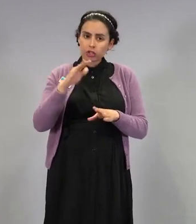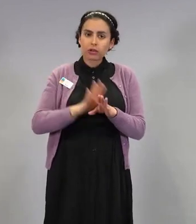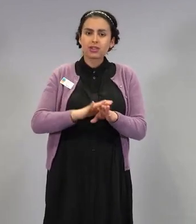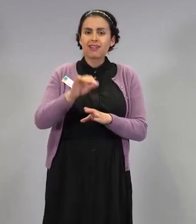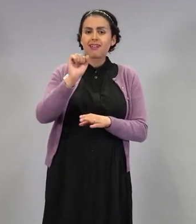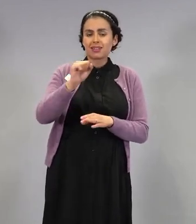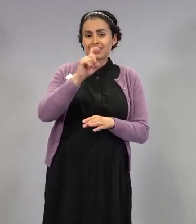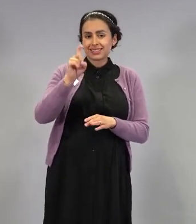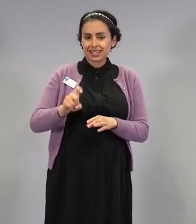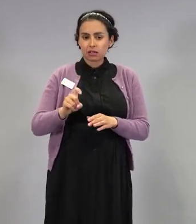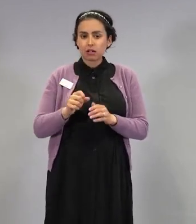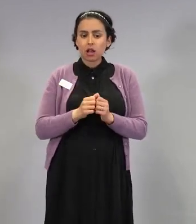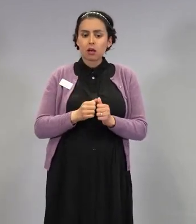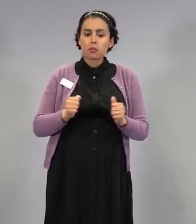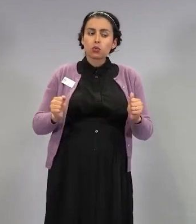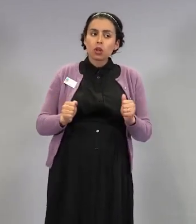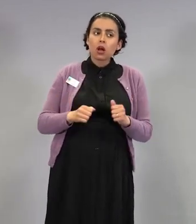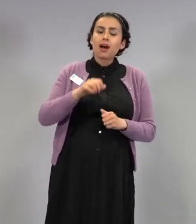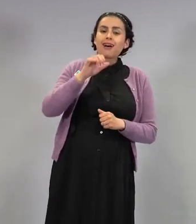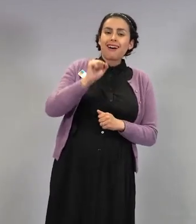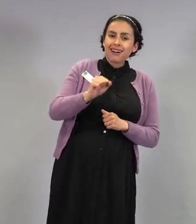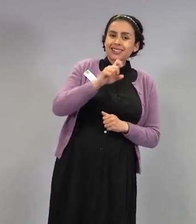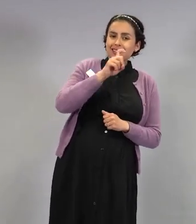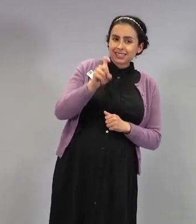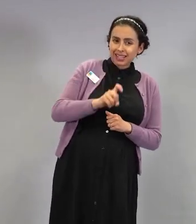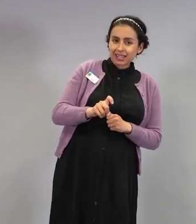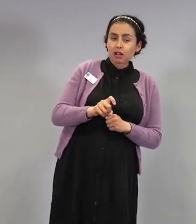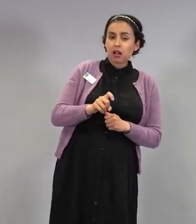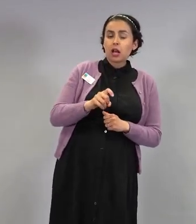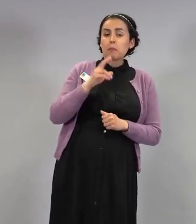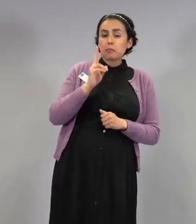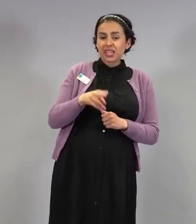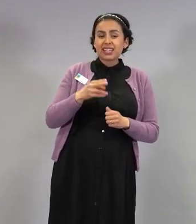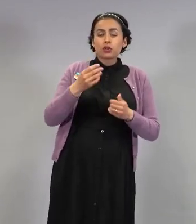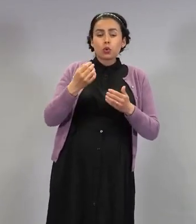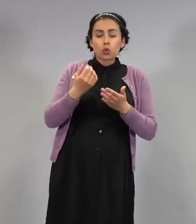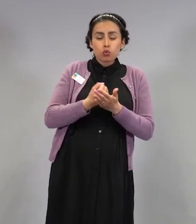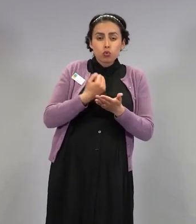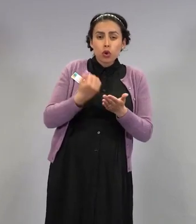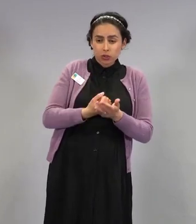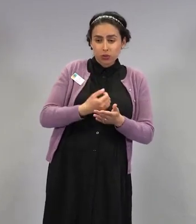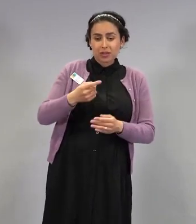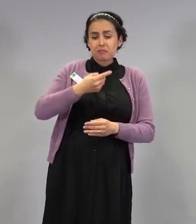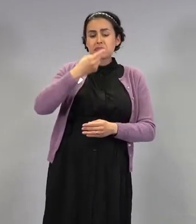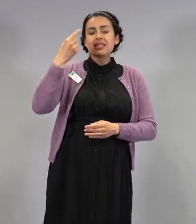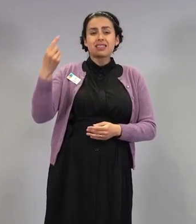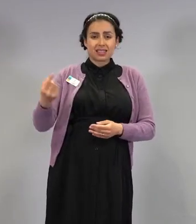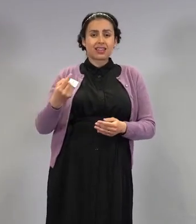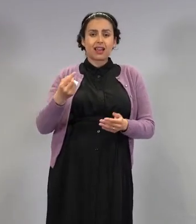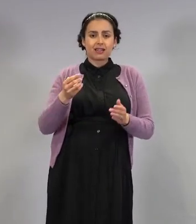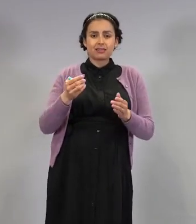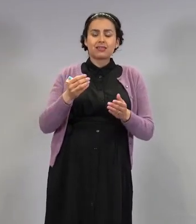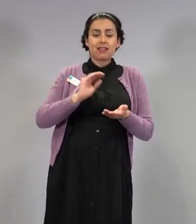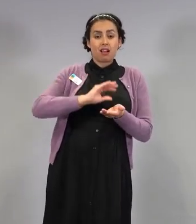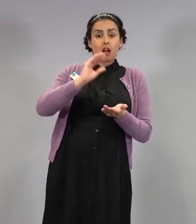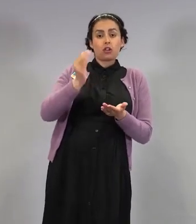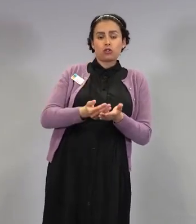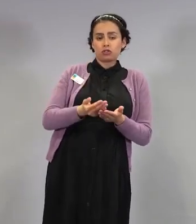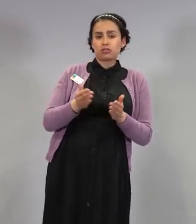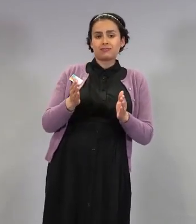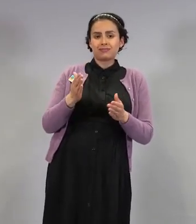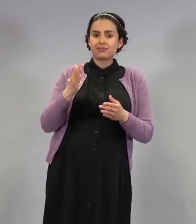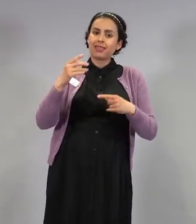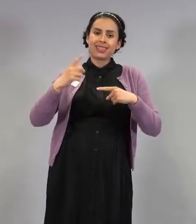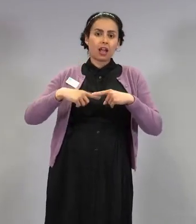Astra-rokote juuri hyötyy siitä pitkästä annosvälistä itse asiassa. Se suoja tulee paremmaksi, kun se annosväli on pidempi. Se